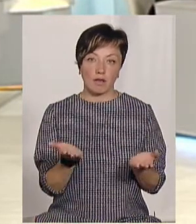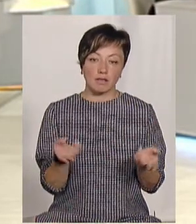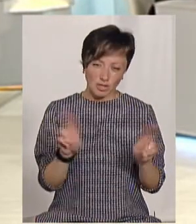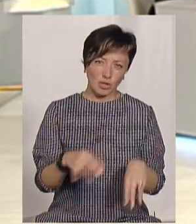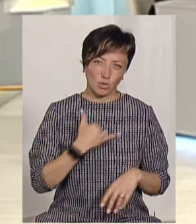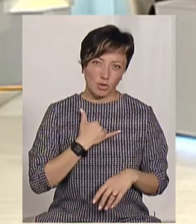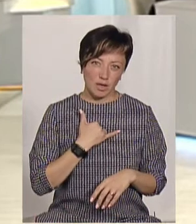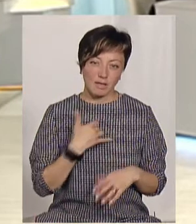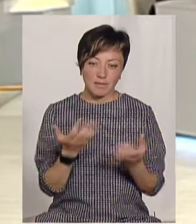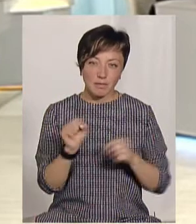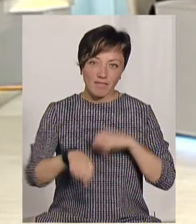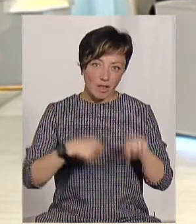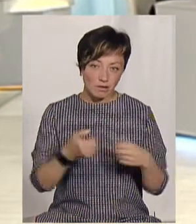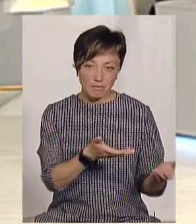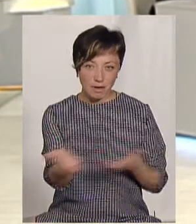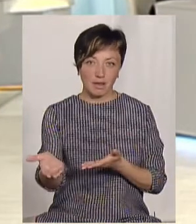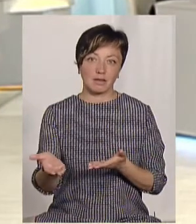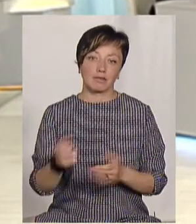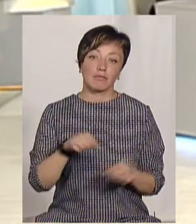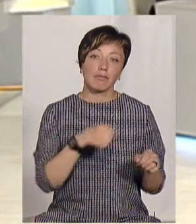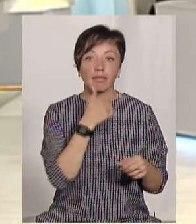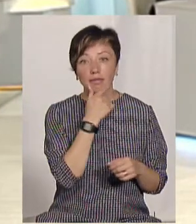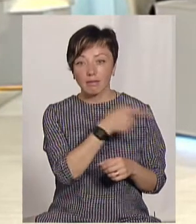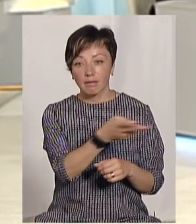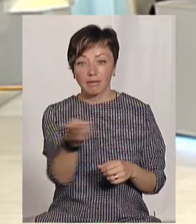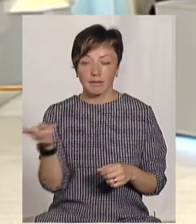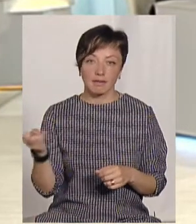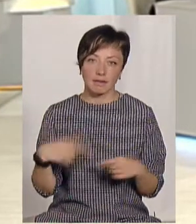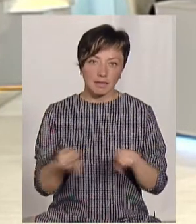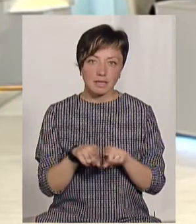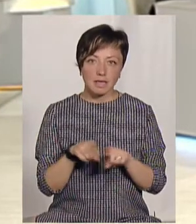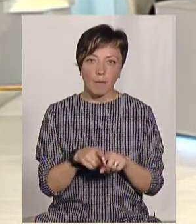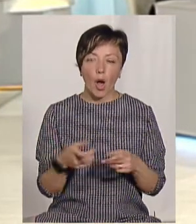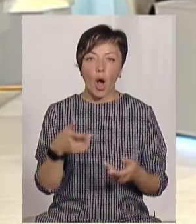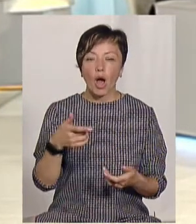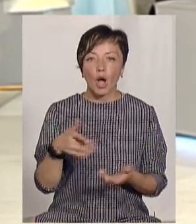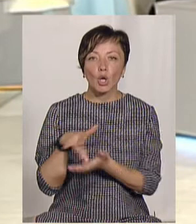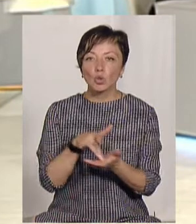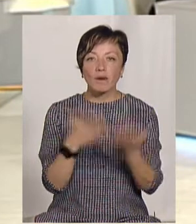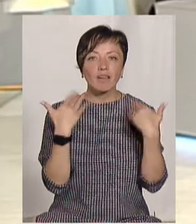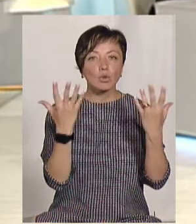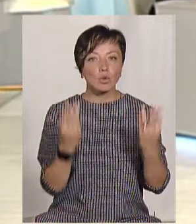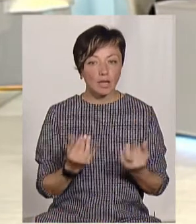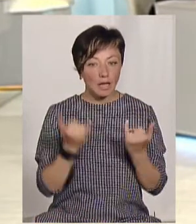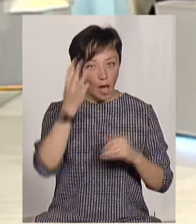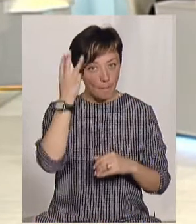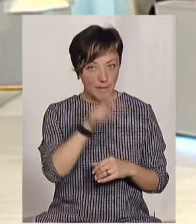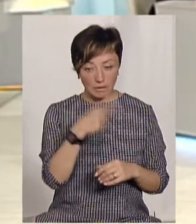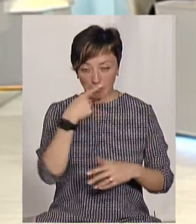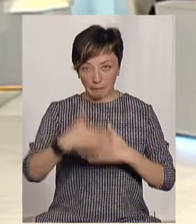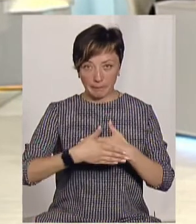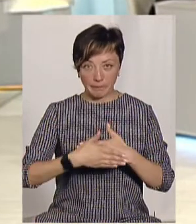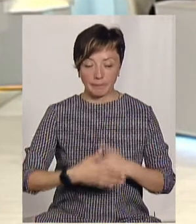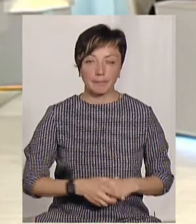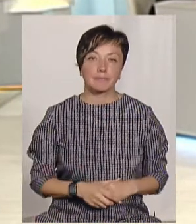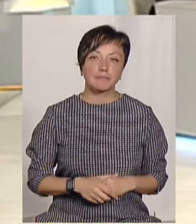Залишайтеся в нас. Візьміть велосипеди. Проїдьтеся, подивіться. Так само тур вихідного дня до хмельничан, щоб вони могли приїхати. Тут недалеко.